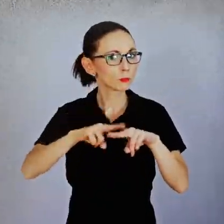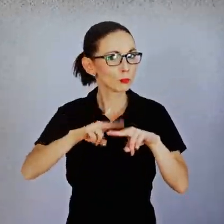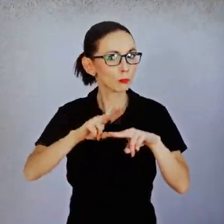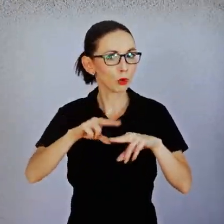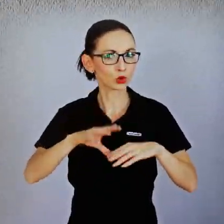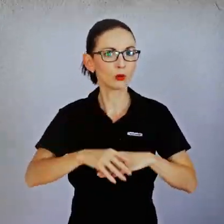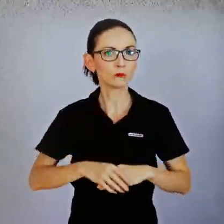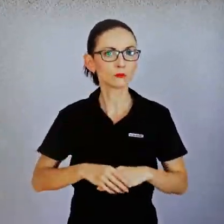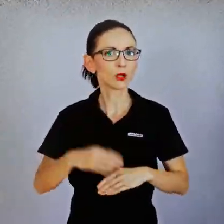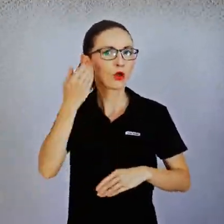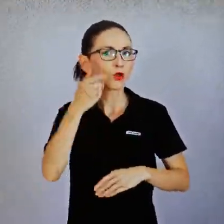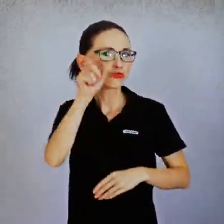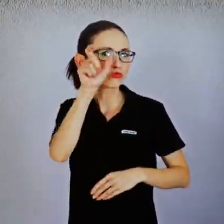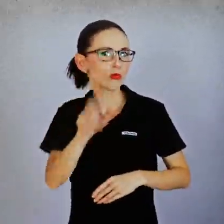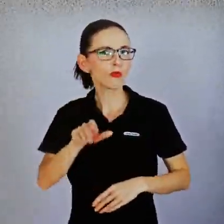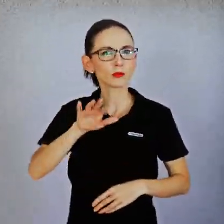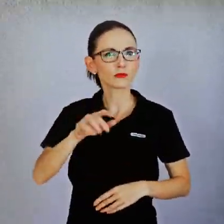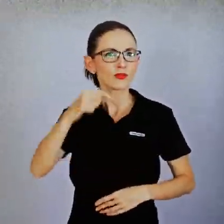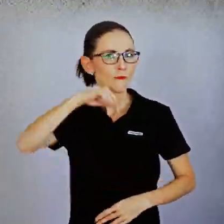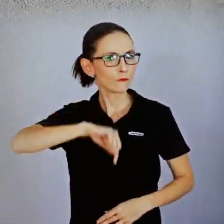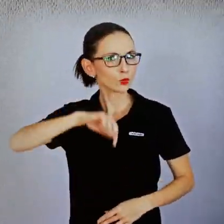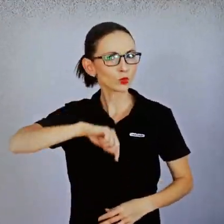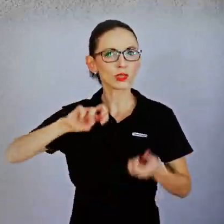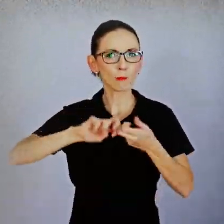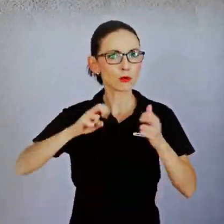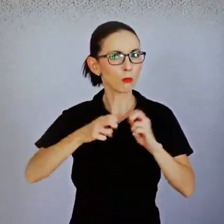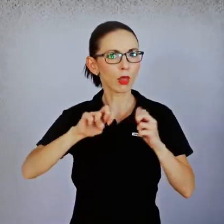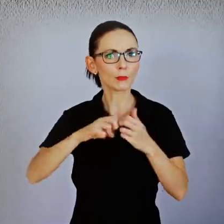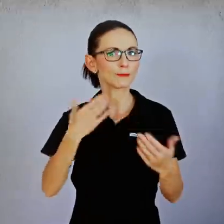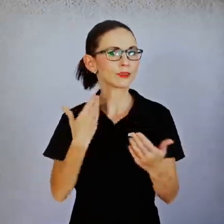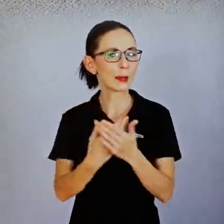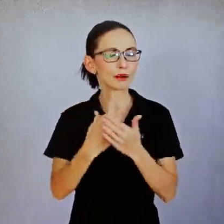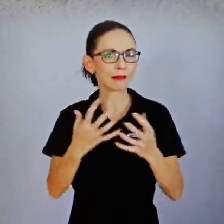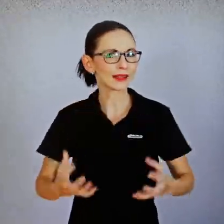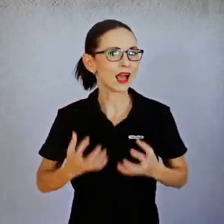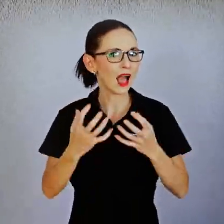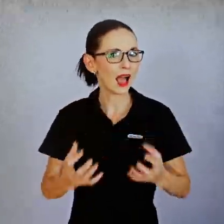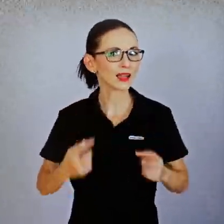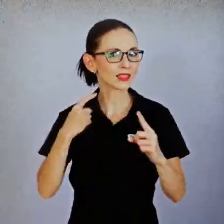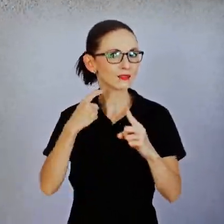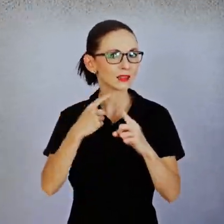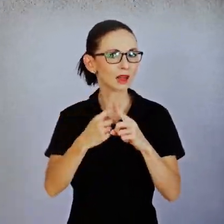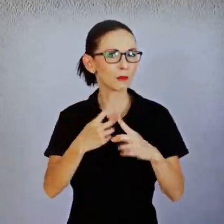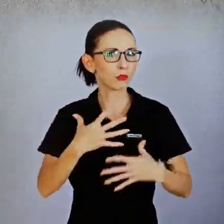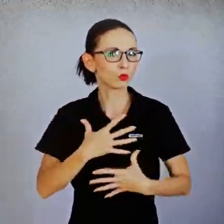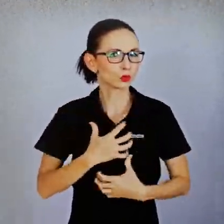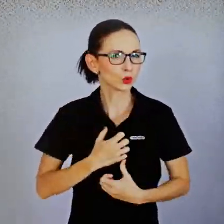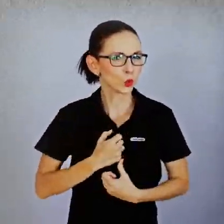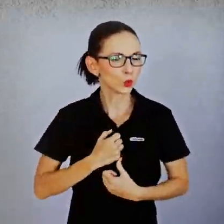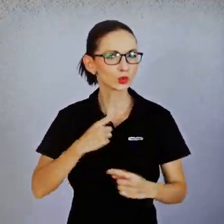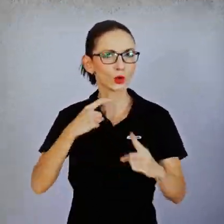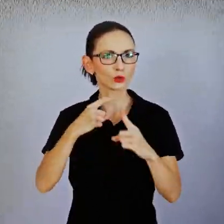potřebuje, tak se velmi často potkáváme s různými projevy, které my říkáme, že souvisí právě s tou nenaplněnou